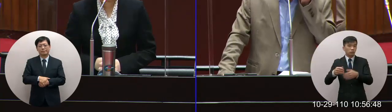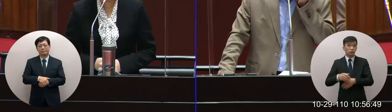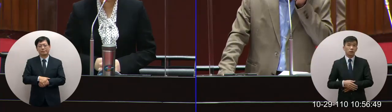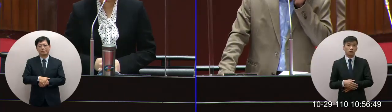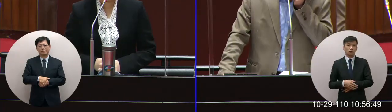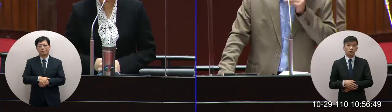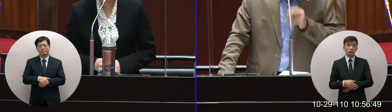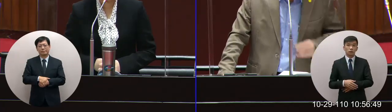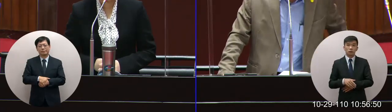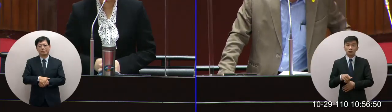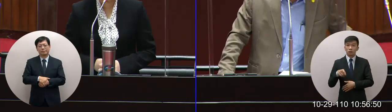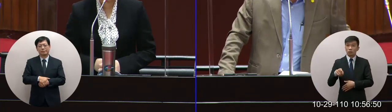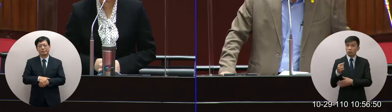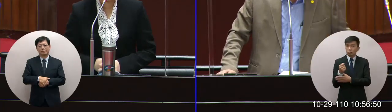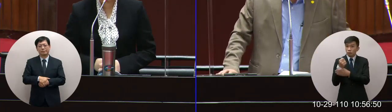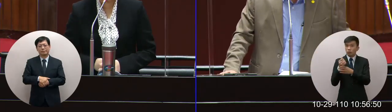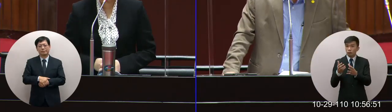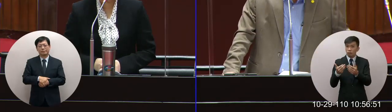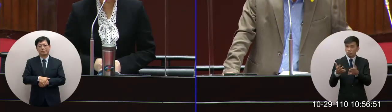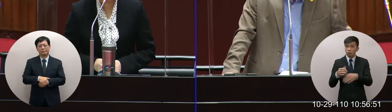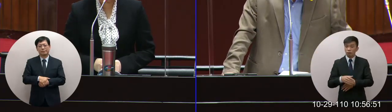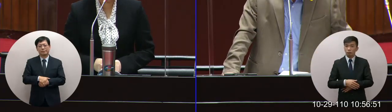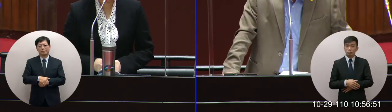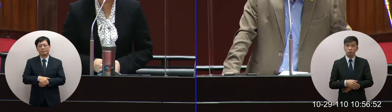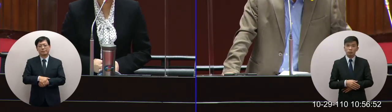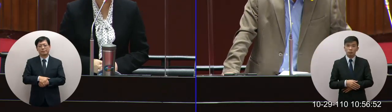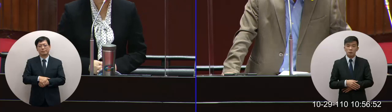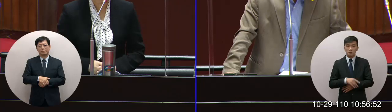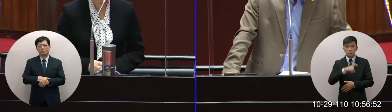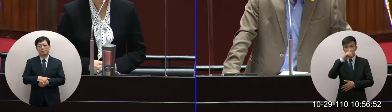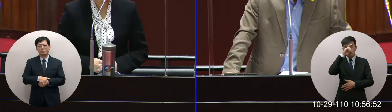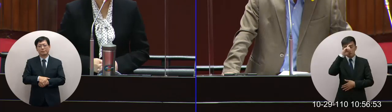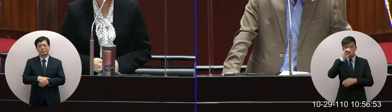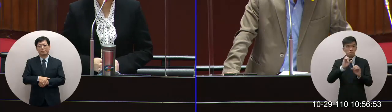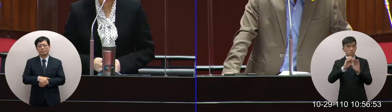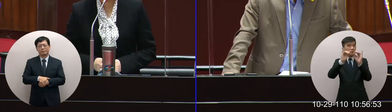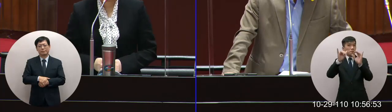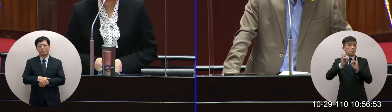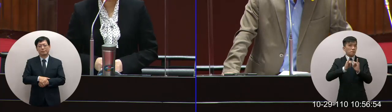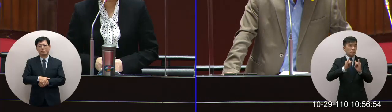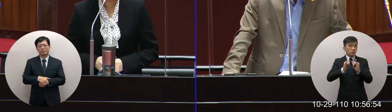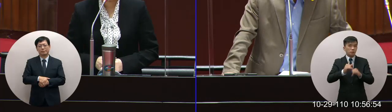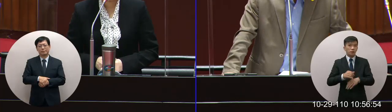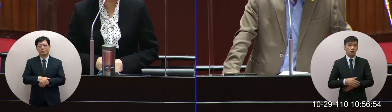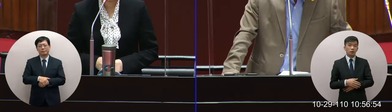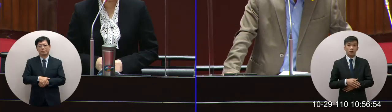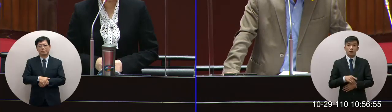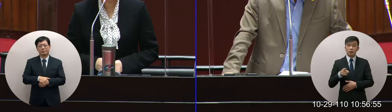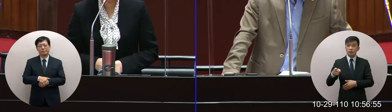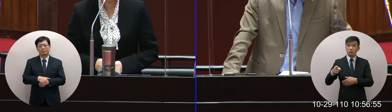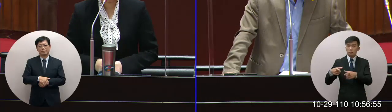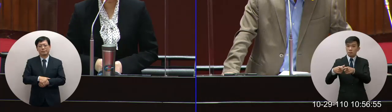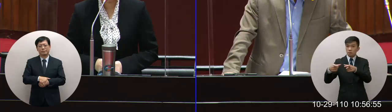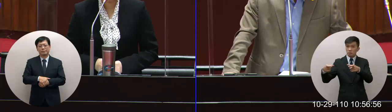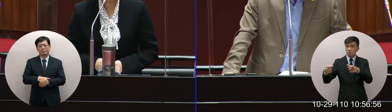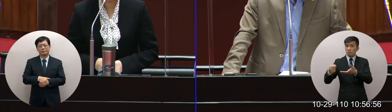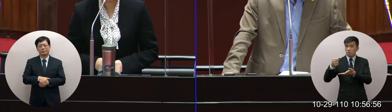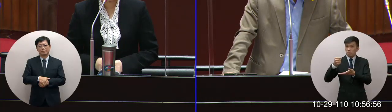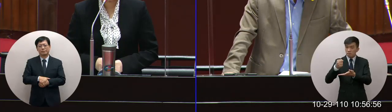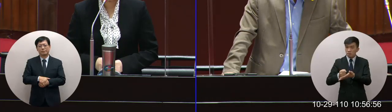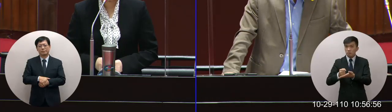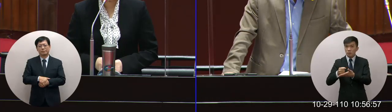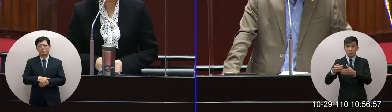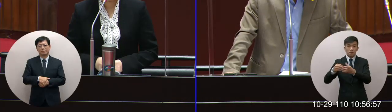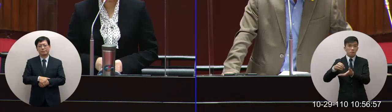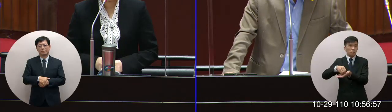要同這個是不是應該要呼籲國人就這個這一張選票重